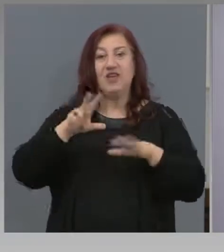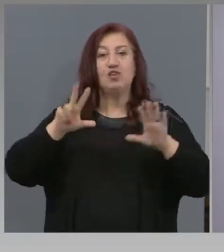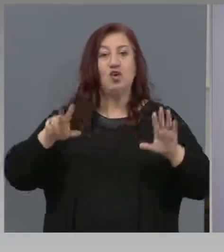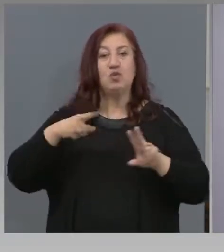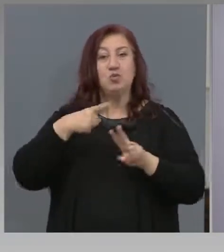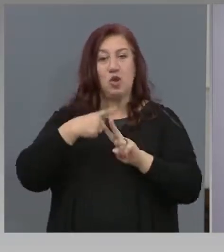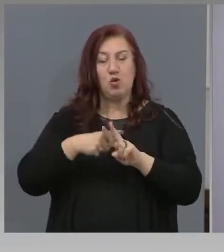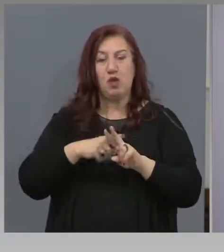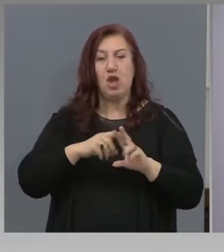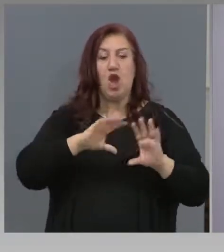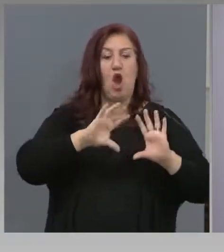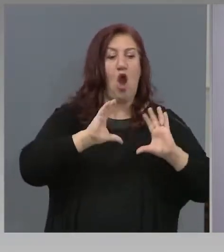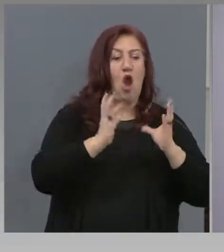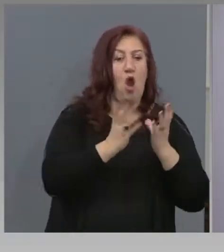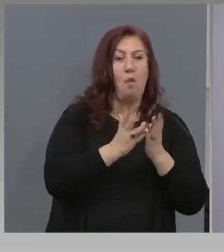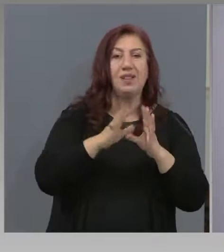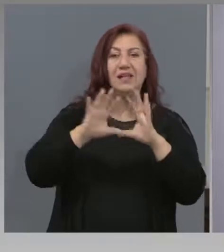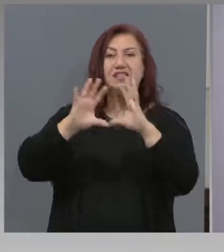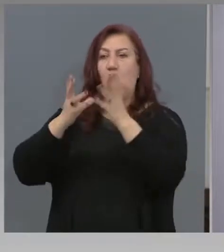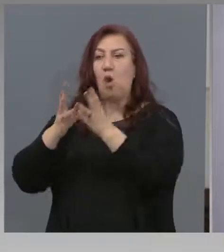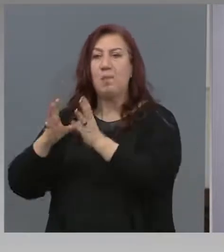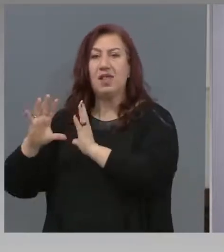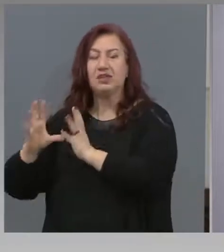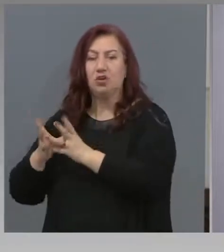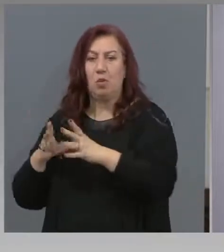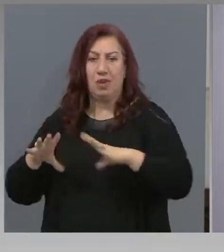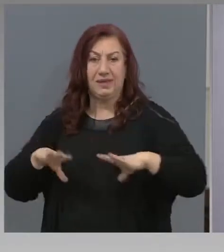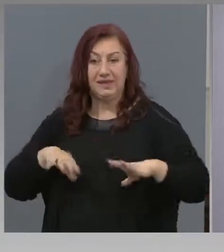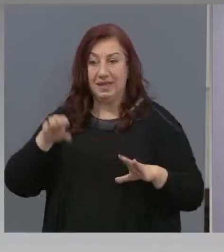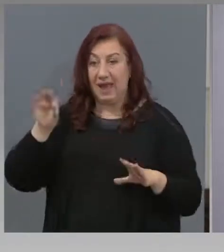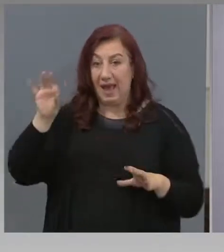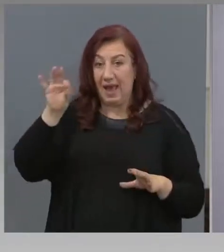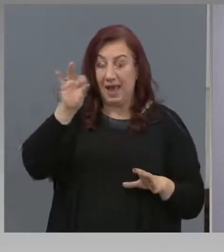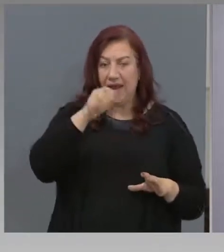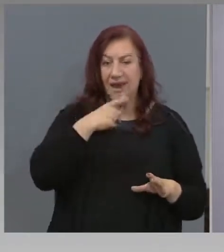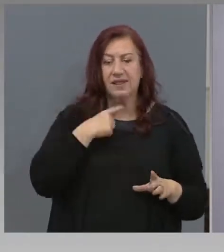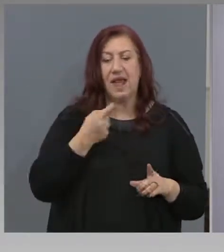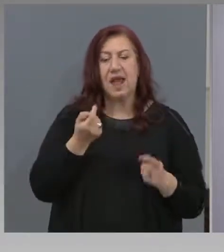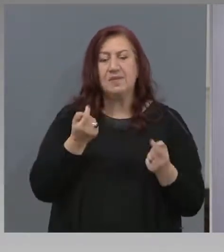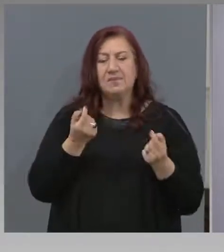струпване на ученици.